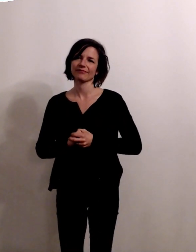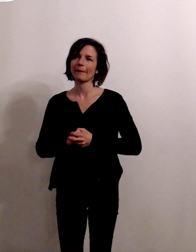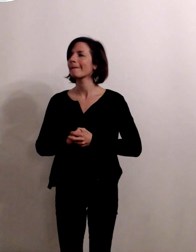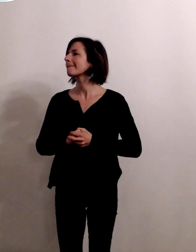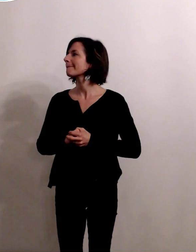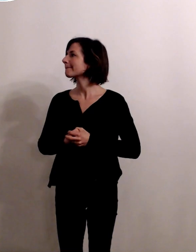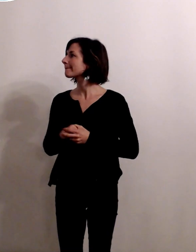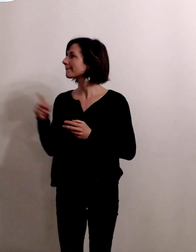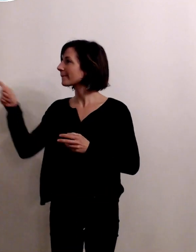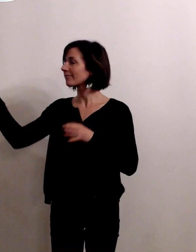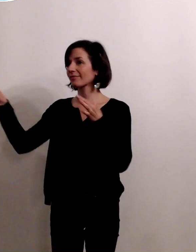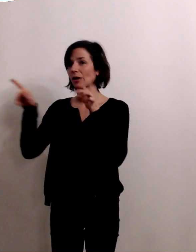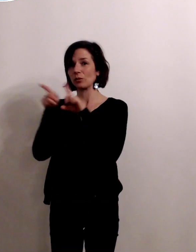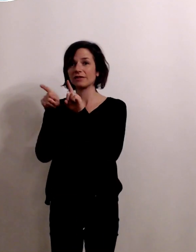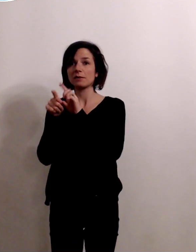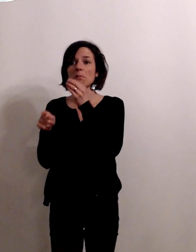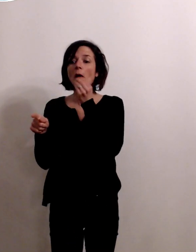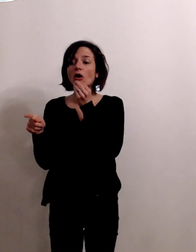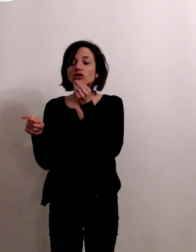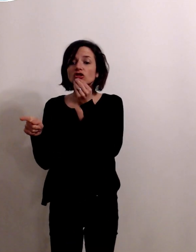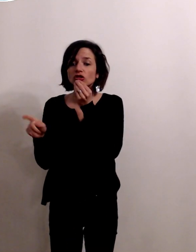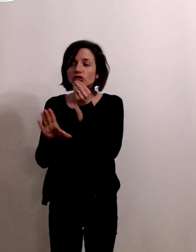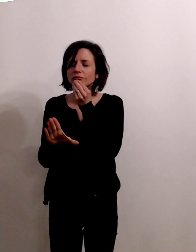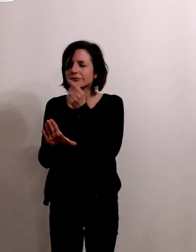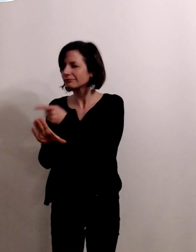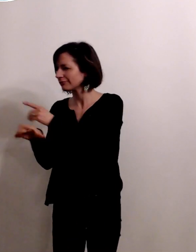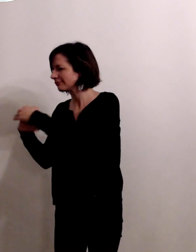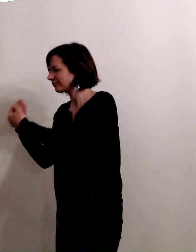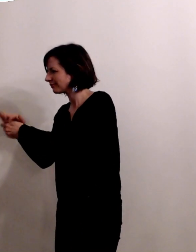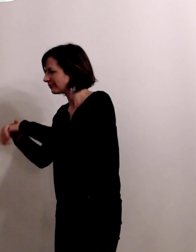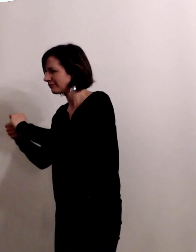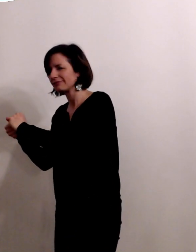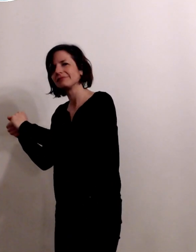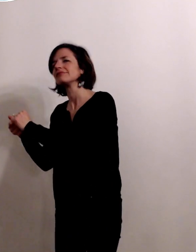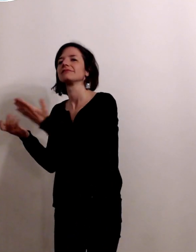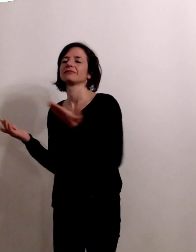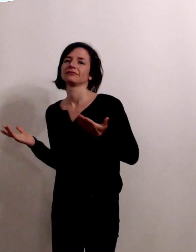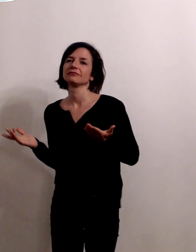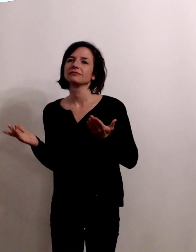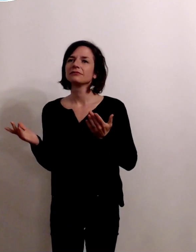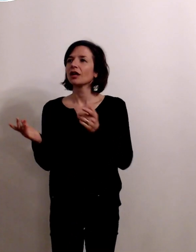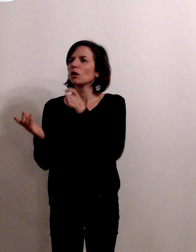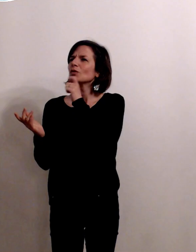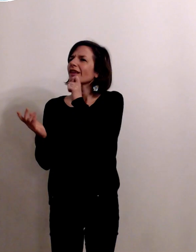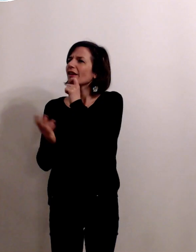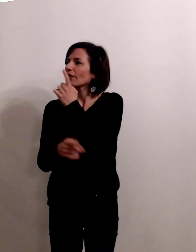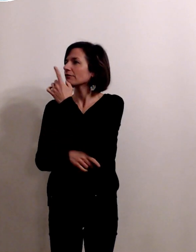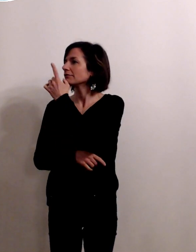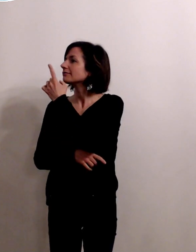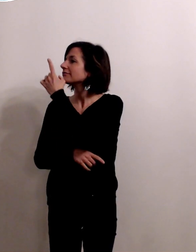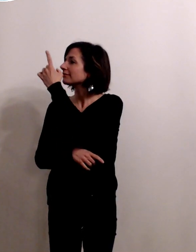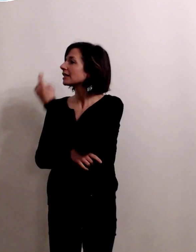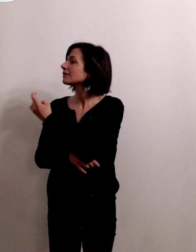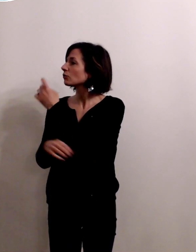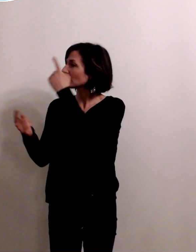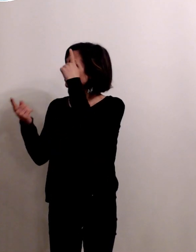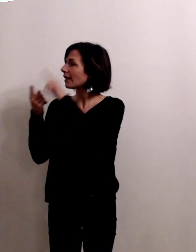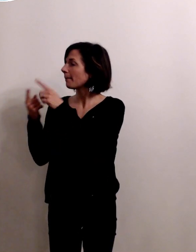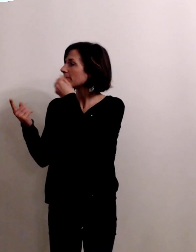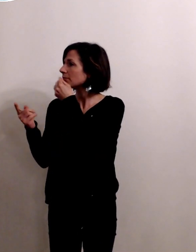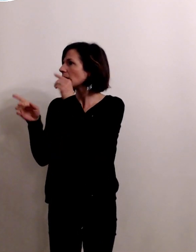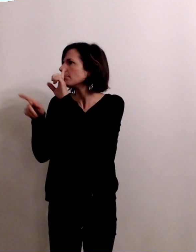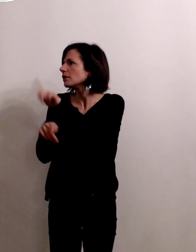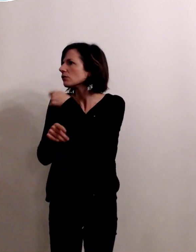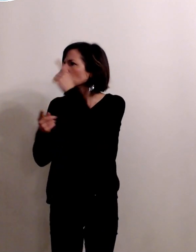ouais se laver les mains avant de passer à table en effet je répondais à votre question sur l'alimentation mais toutes les règles hygiénio-diététiques sont